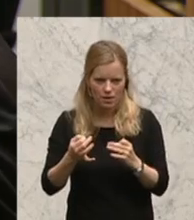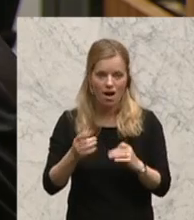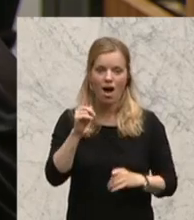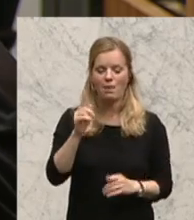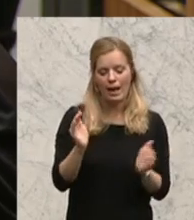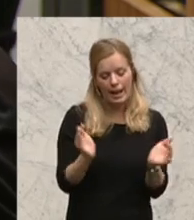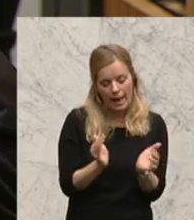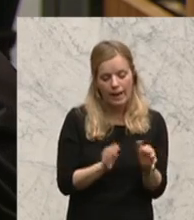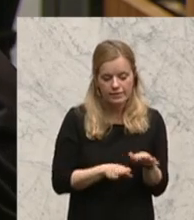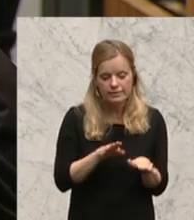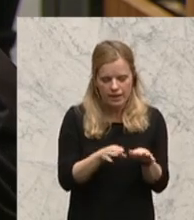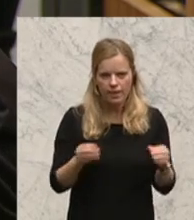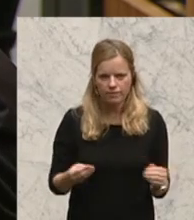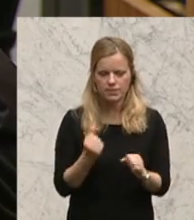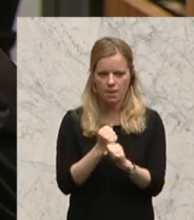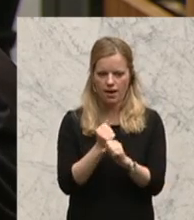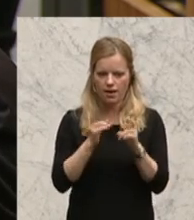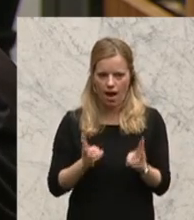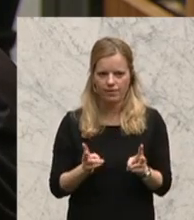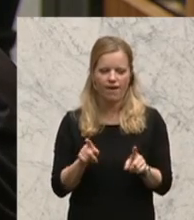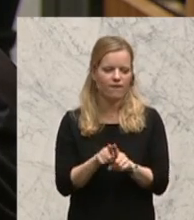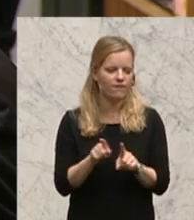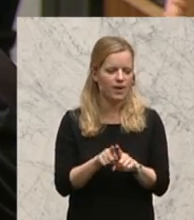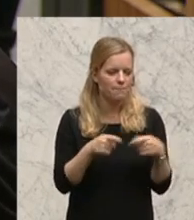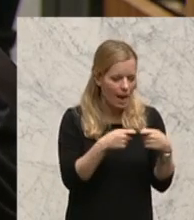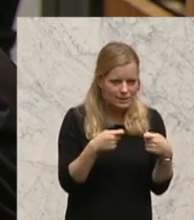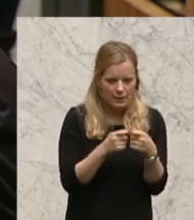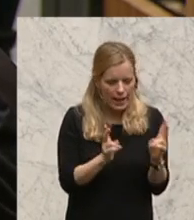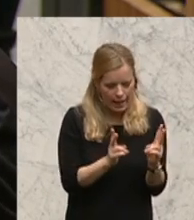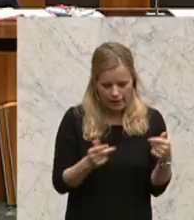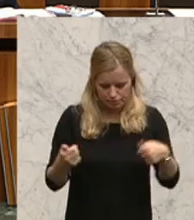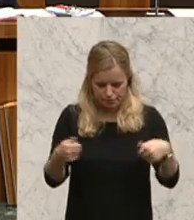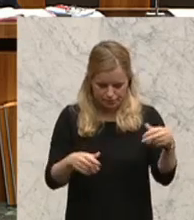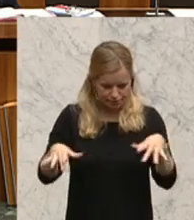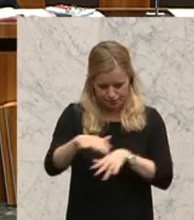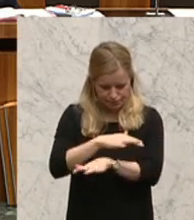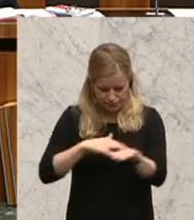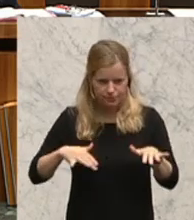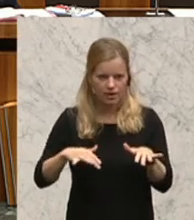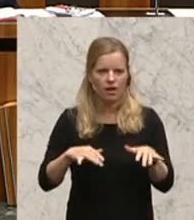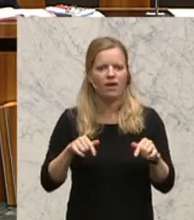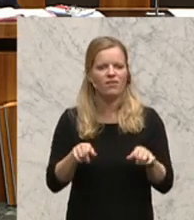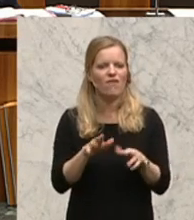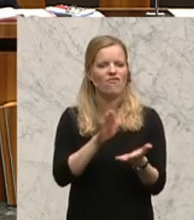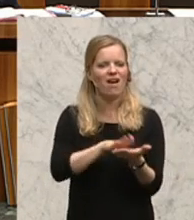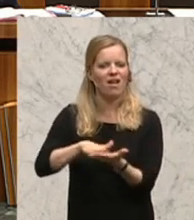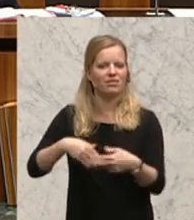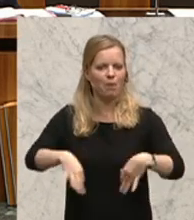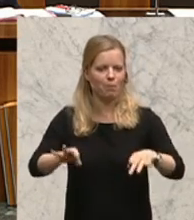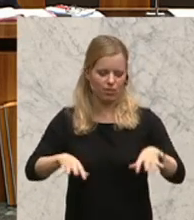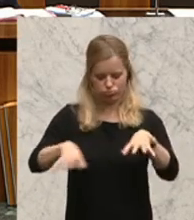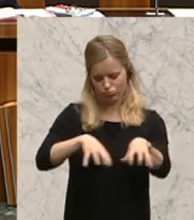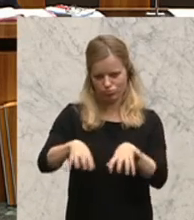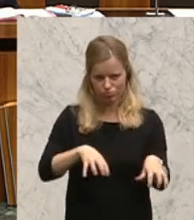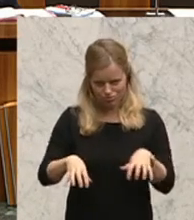mit einem Fleckerlteppich von Kleinmaßnahmen, um das Klima im Land zu verbessern für unternehmerische Menschen. Und eine